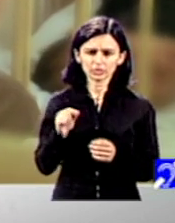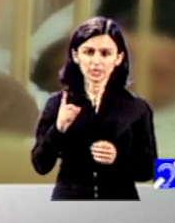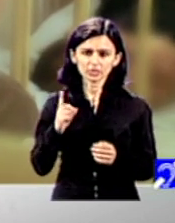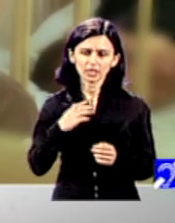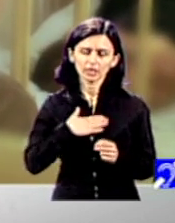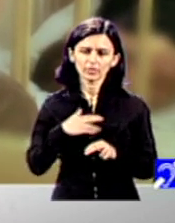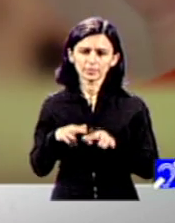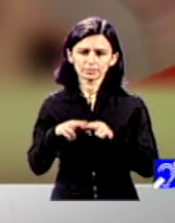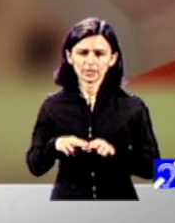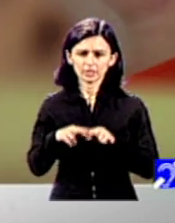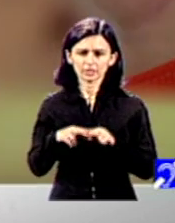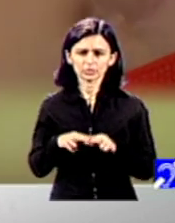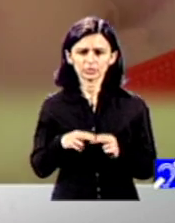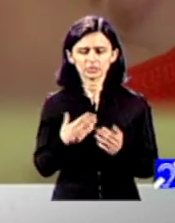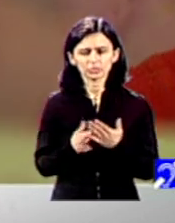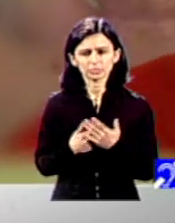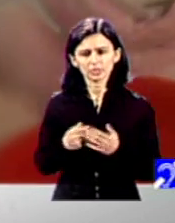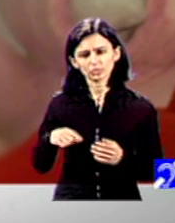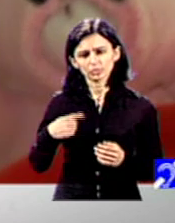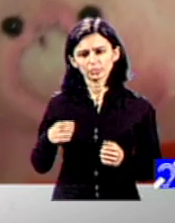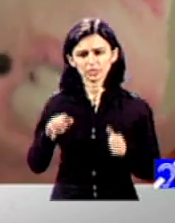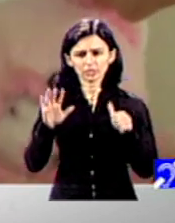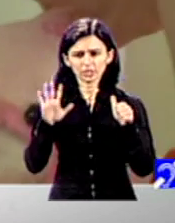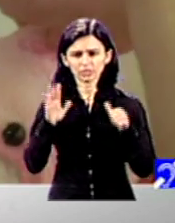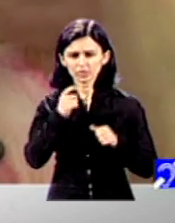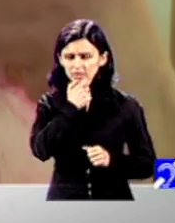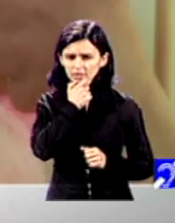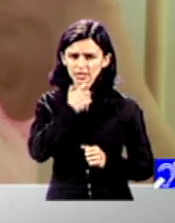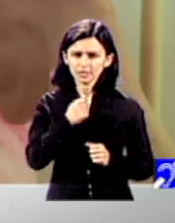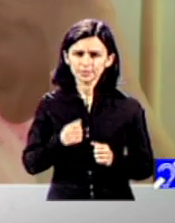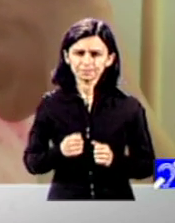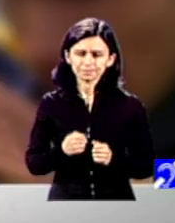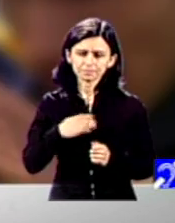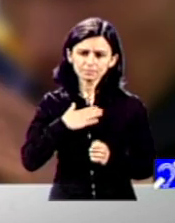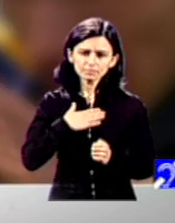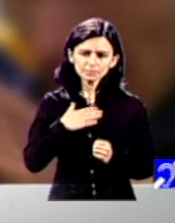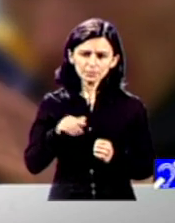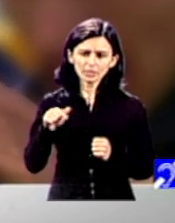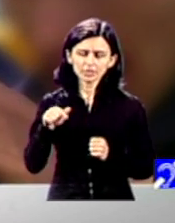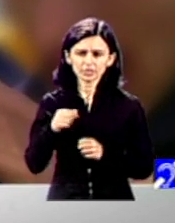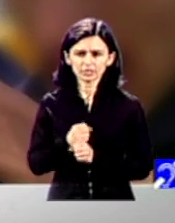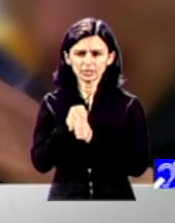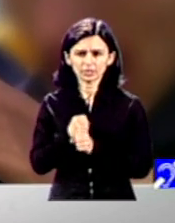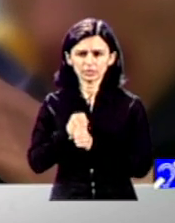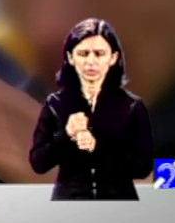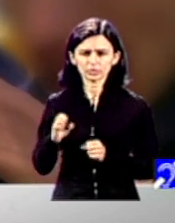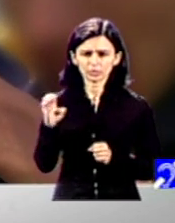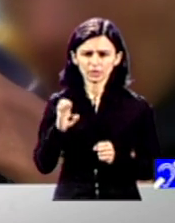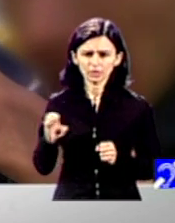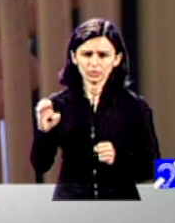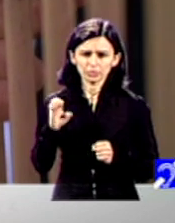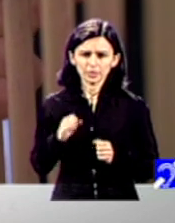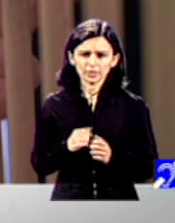avem resursele respective. Și pentru următorii șase ani până în 2026, am avea aceste fonduri europene, avem